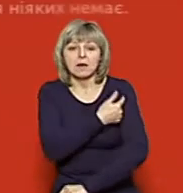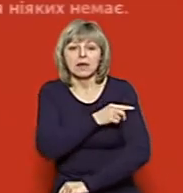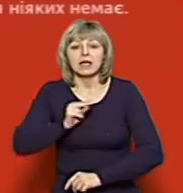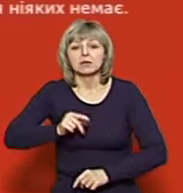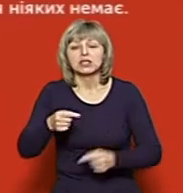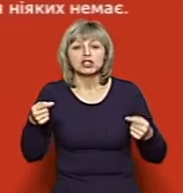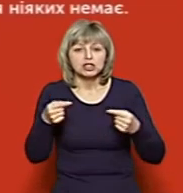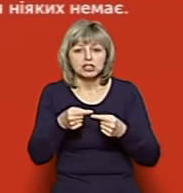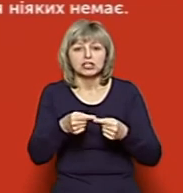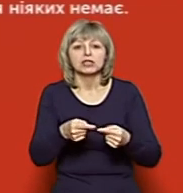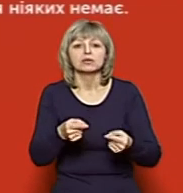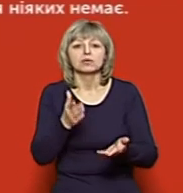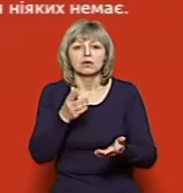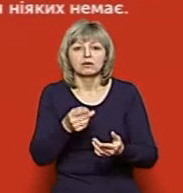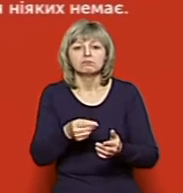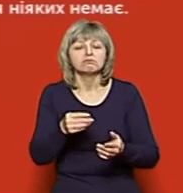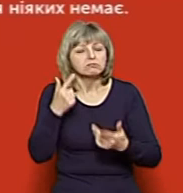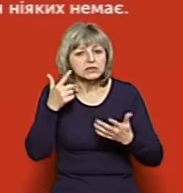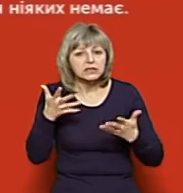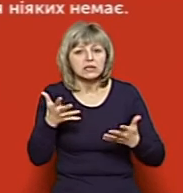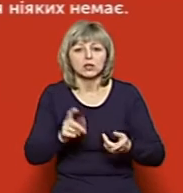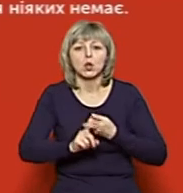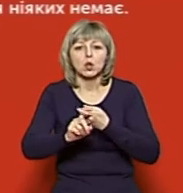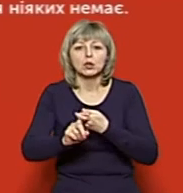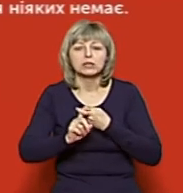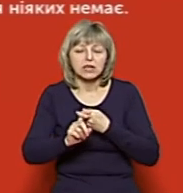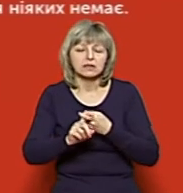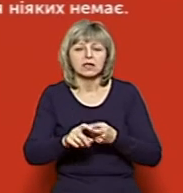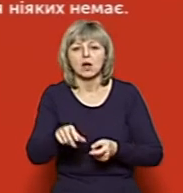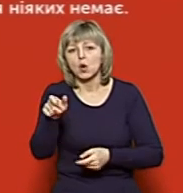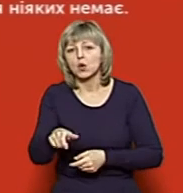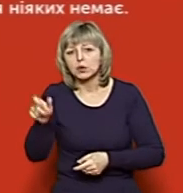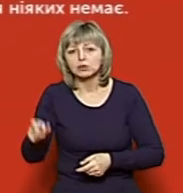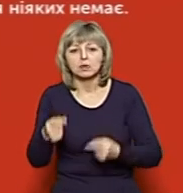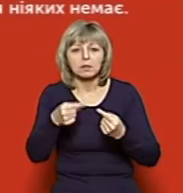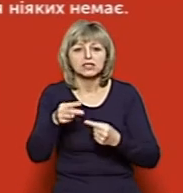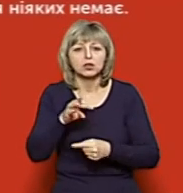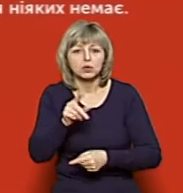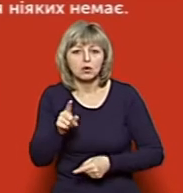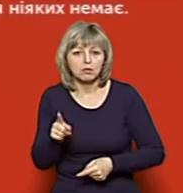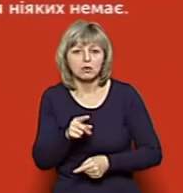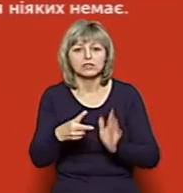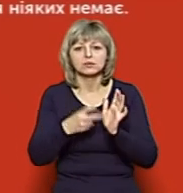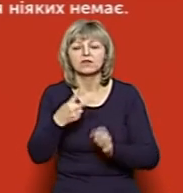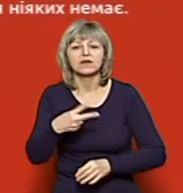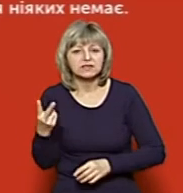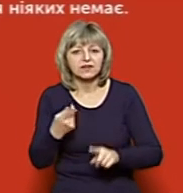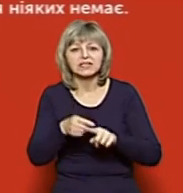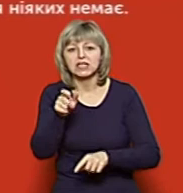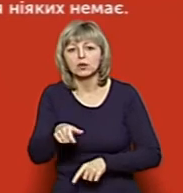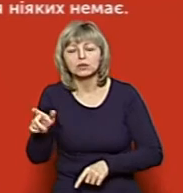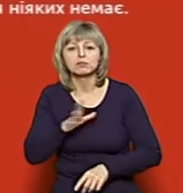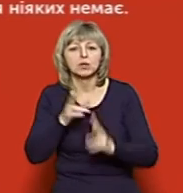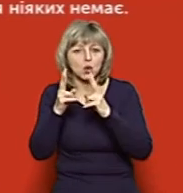Чітко визначено, хто така контактна особа в наказі МОЗ-722. Контактні особи, які згідно цього наказу є контактними особами,